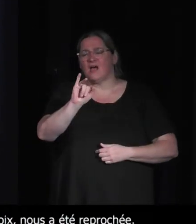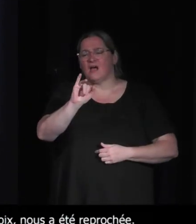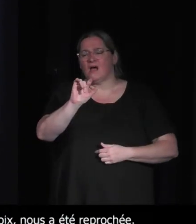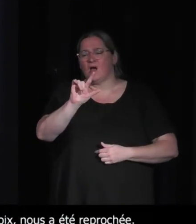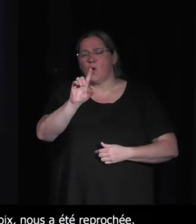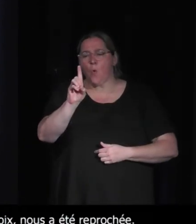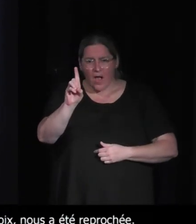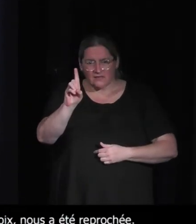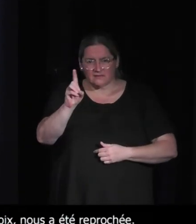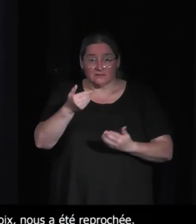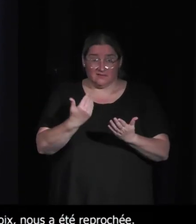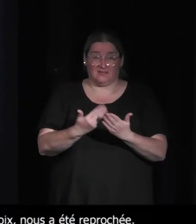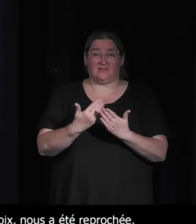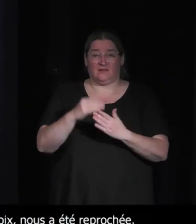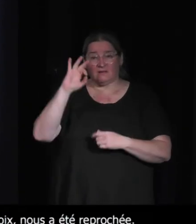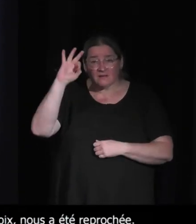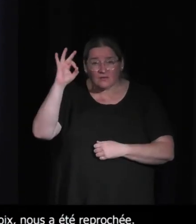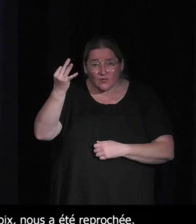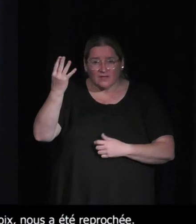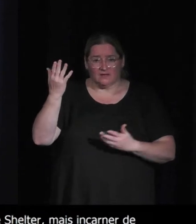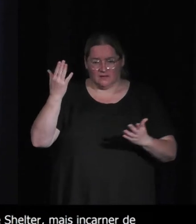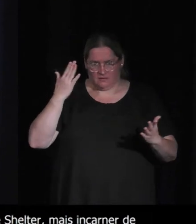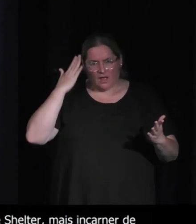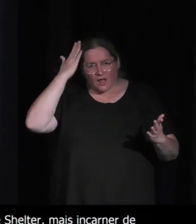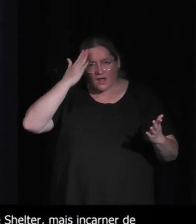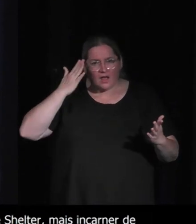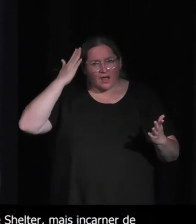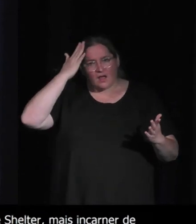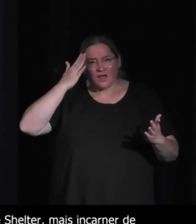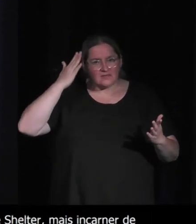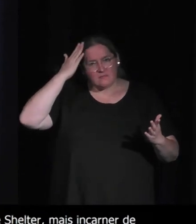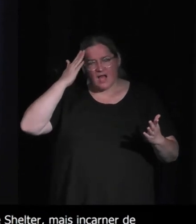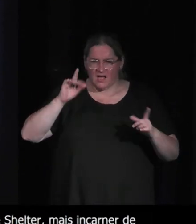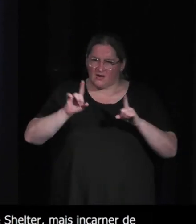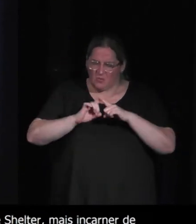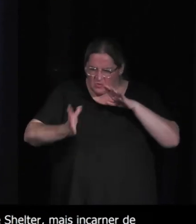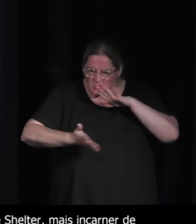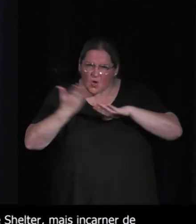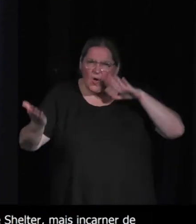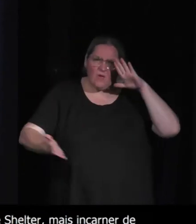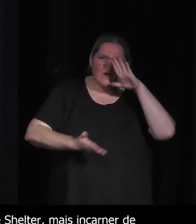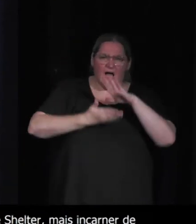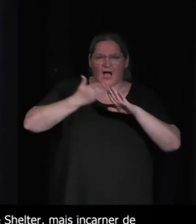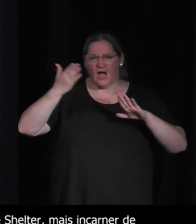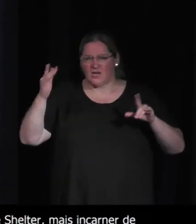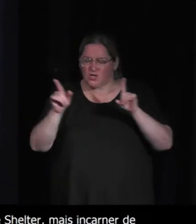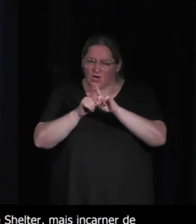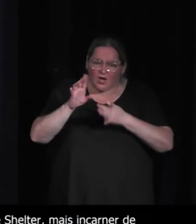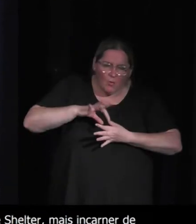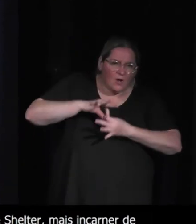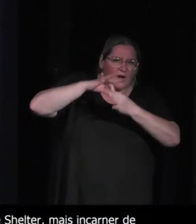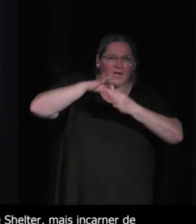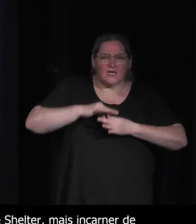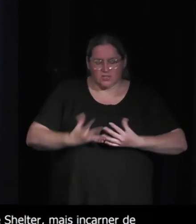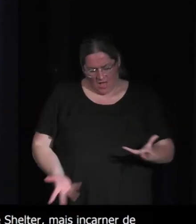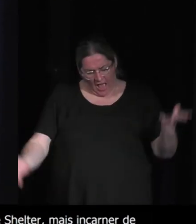où il y a tout cet aspect oui très pas primitif mais je veux dire très chamanique en tout cas où